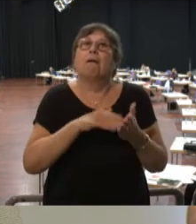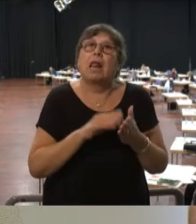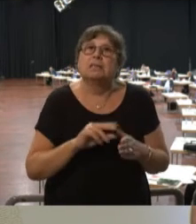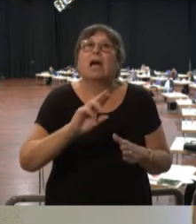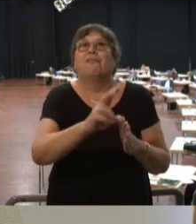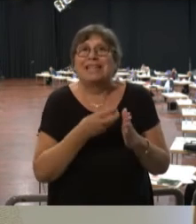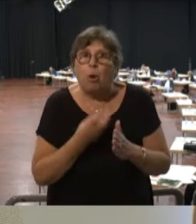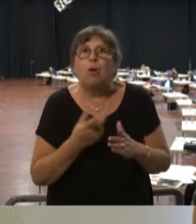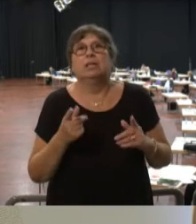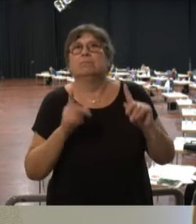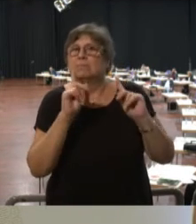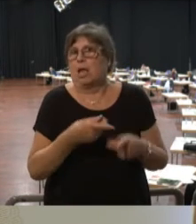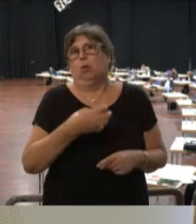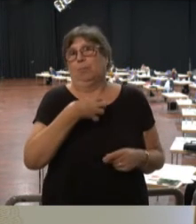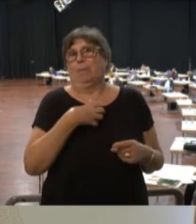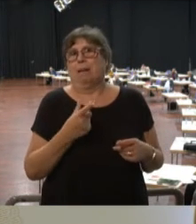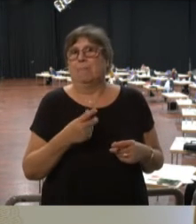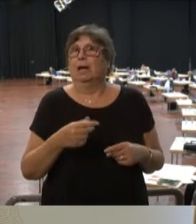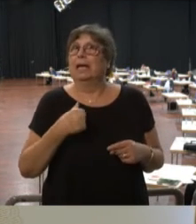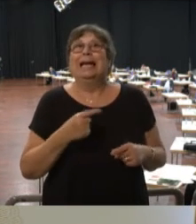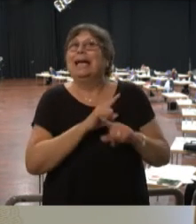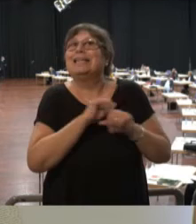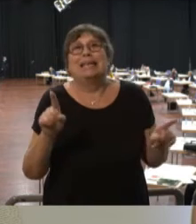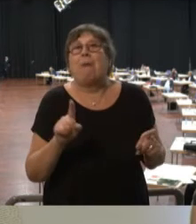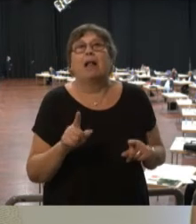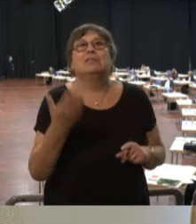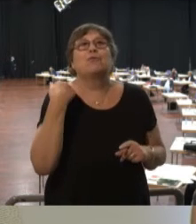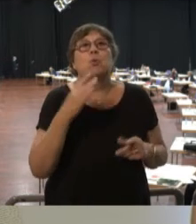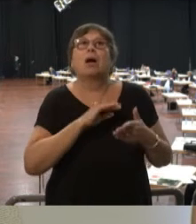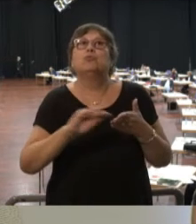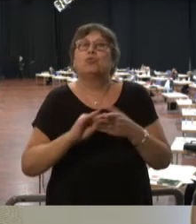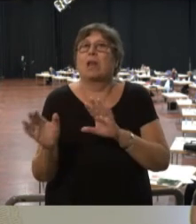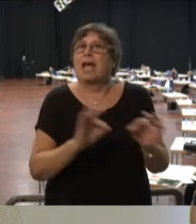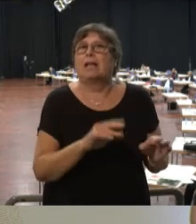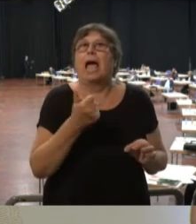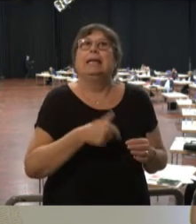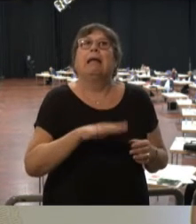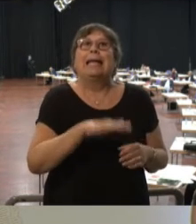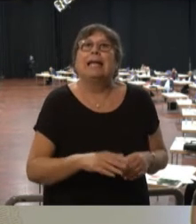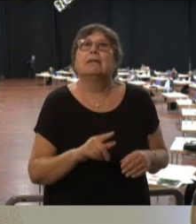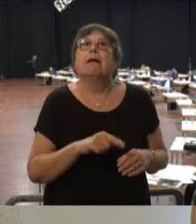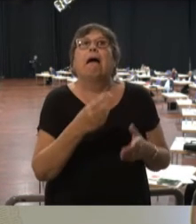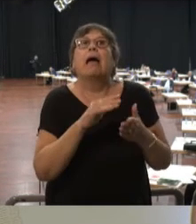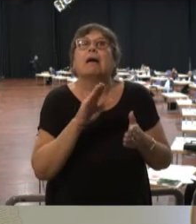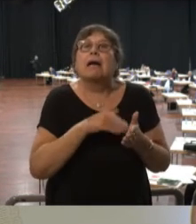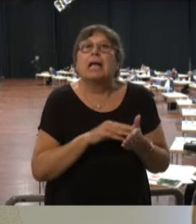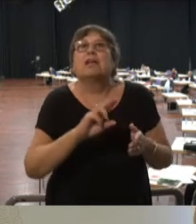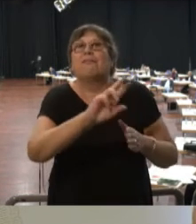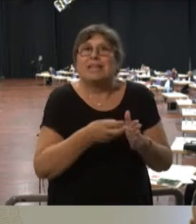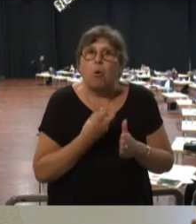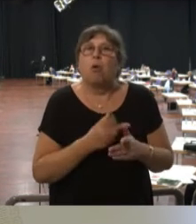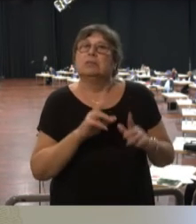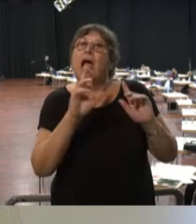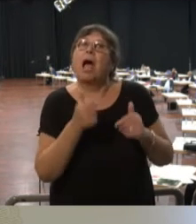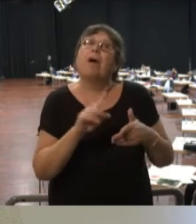was auch nicht ohne Probleme war. Ich habe in meiner ganzen Laufbahn nie ein Kind sitzen lassen. Aber das hat dann dazu geführt, dass es zumindest mal lesen lernen konnte.